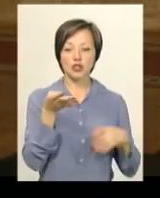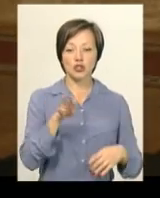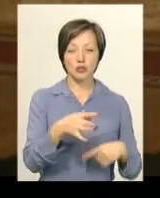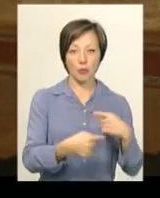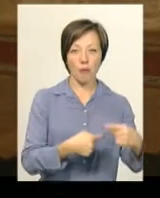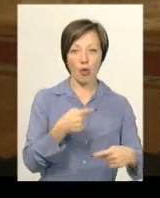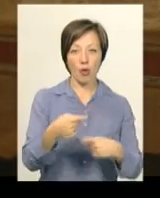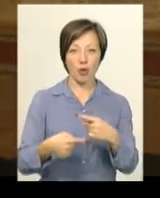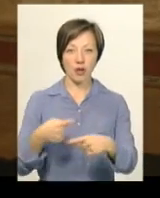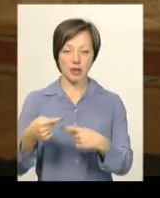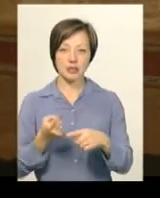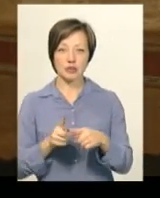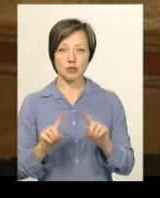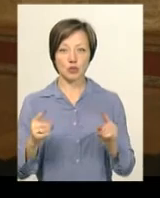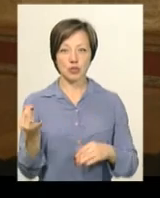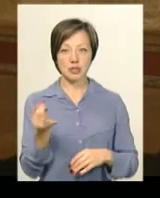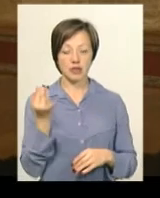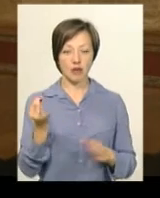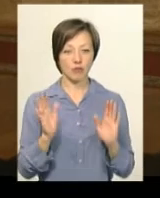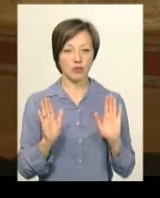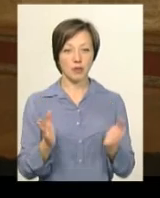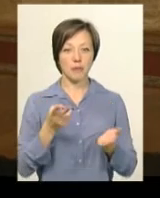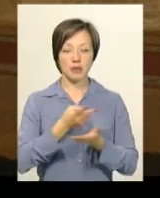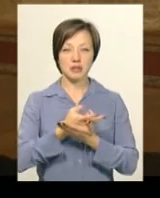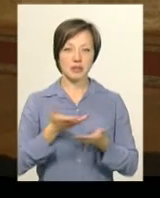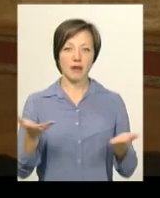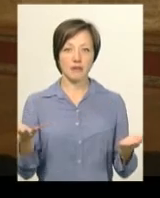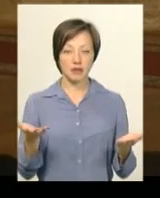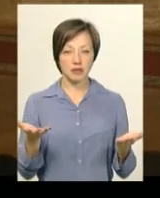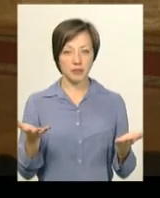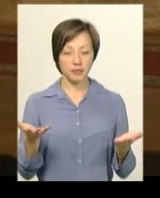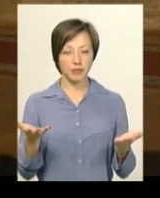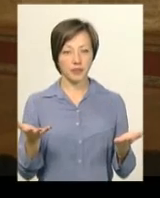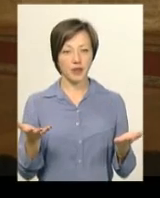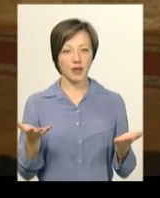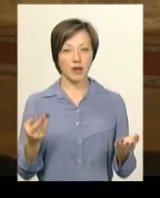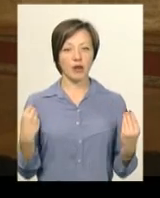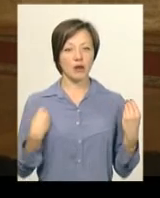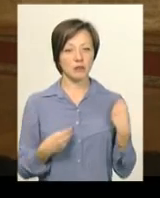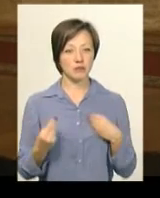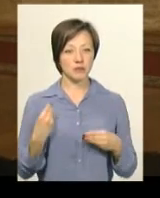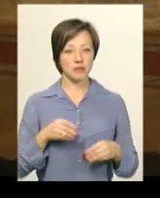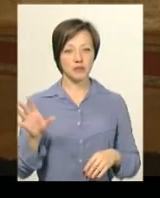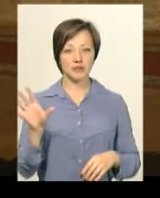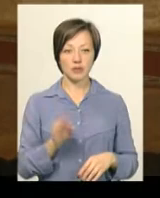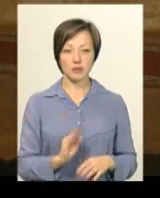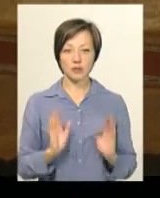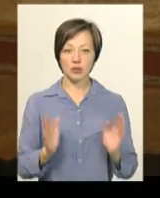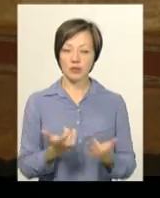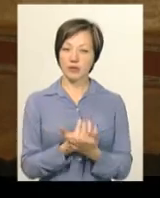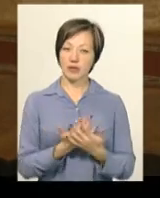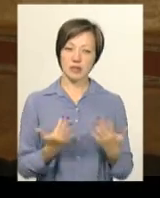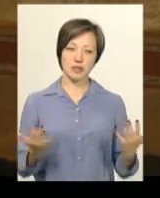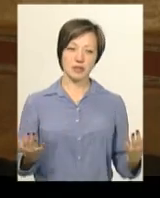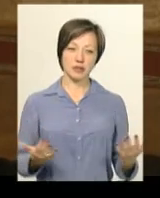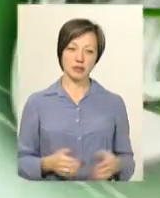і це буде дуже цікаво, вони представлять строї, і всі будуть відійти в різних